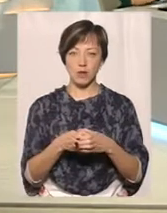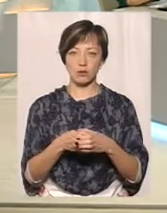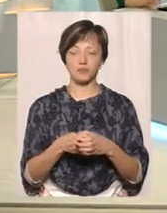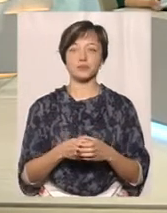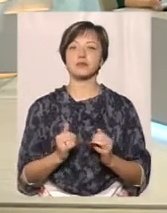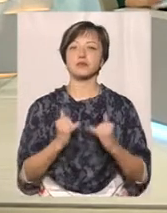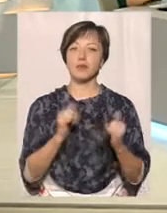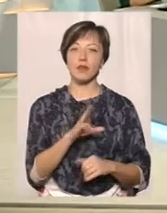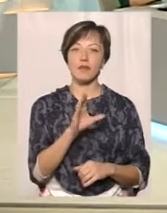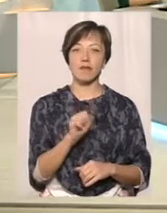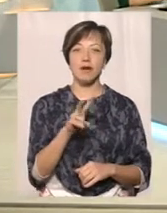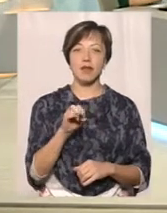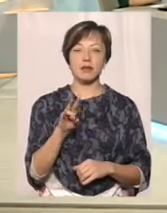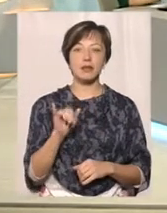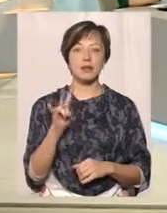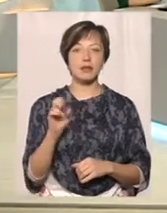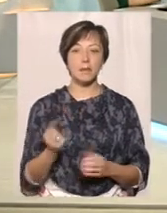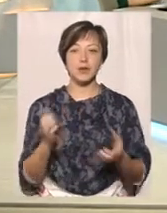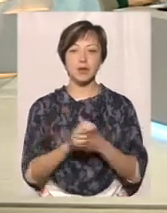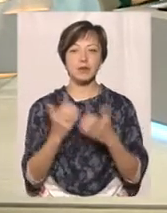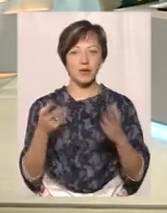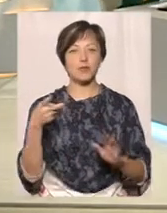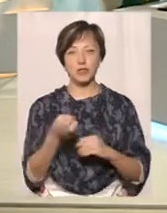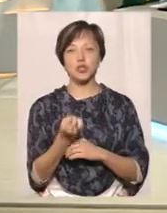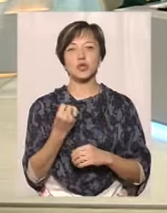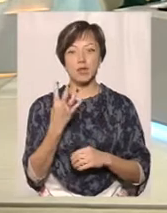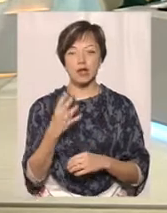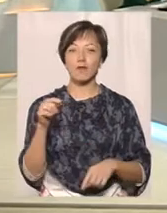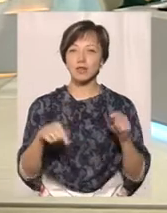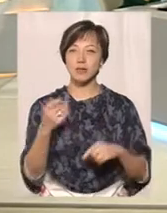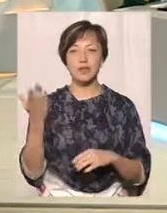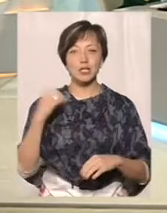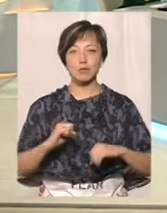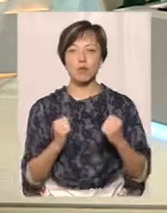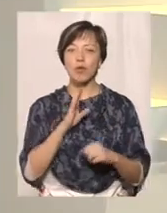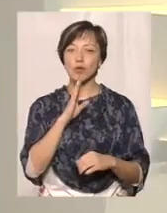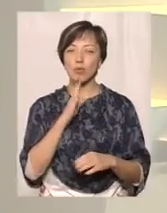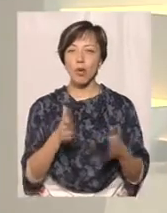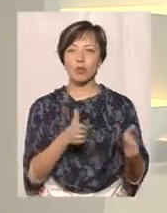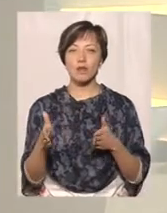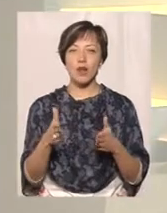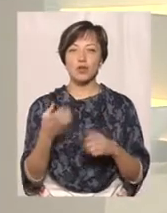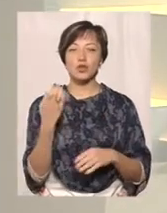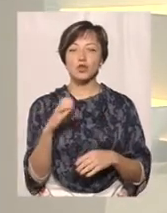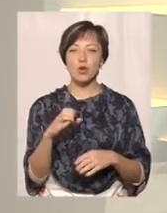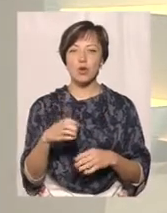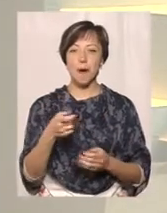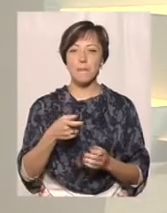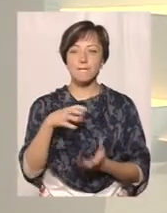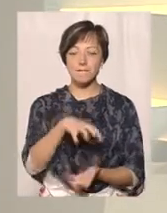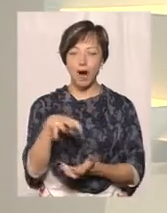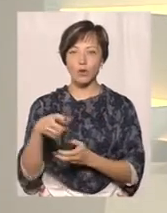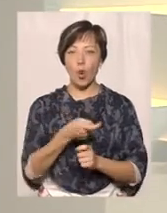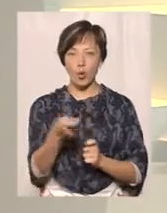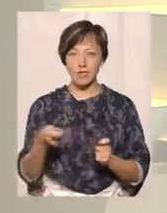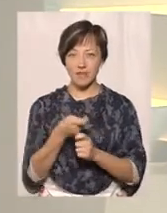Пані Валентино, з вами познайомились у 2014-му, восени, ви тоді з подругами готували сотню банок консервації. І ви